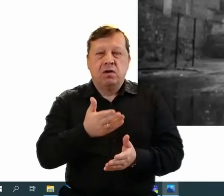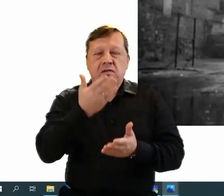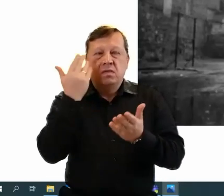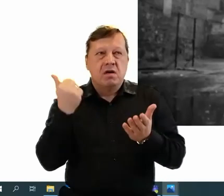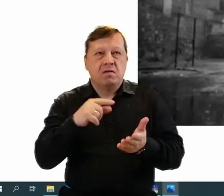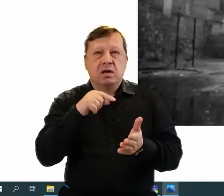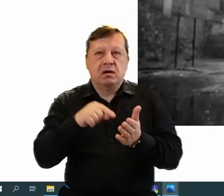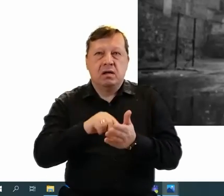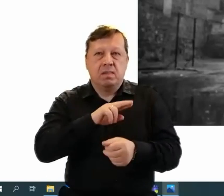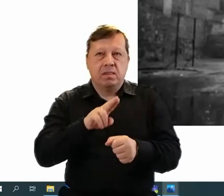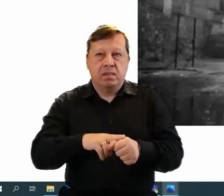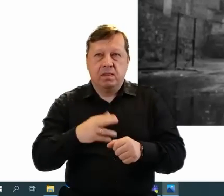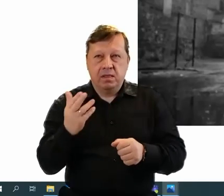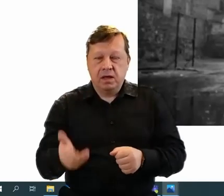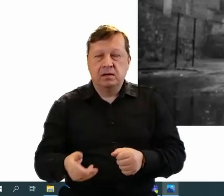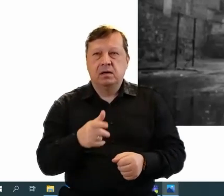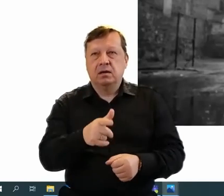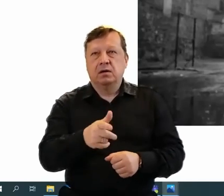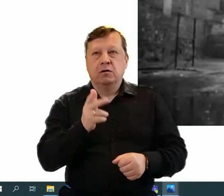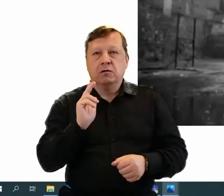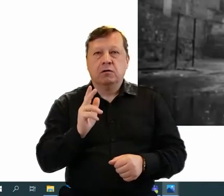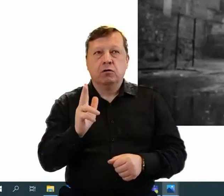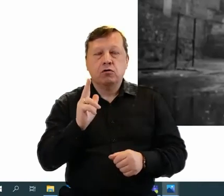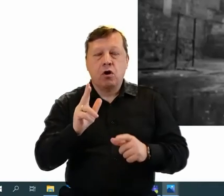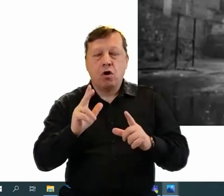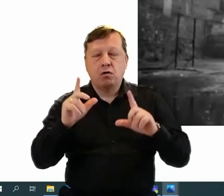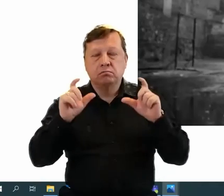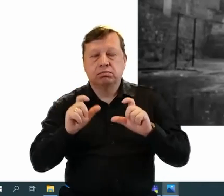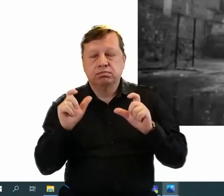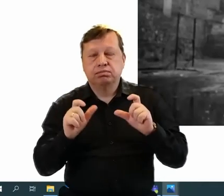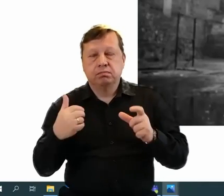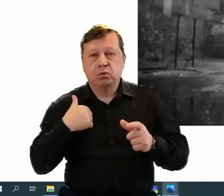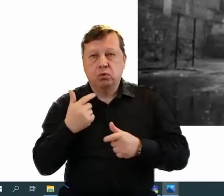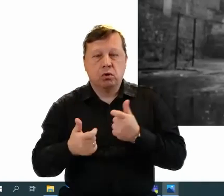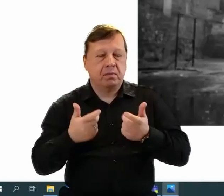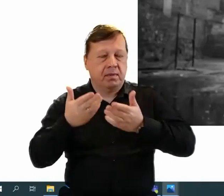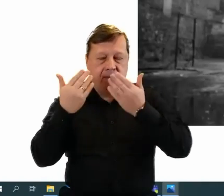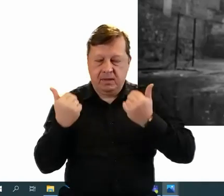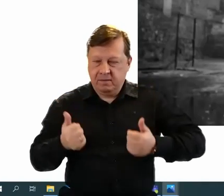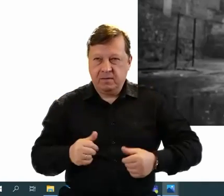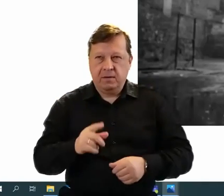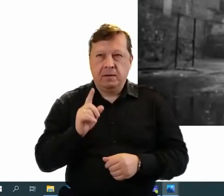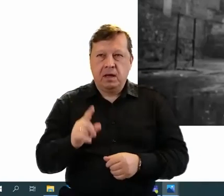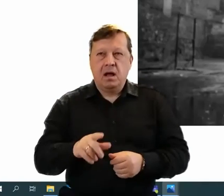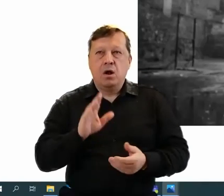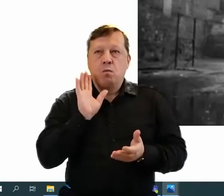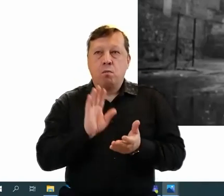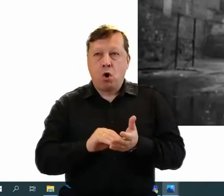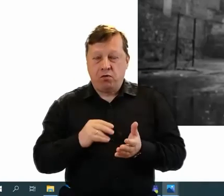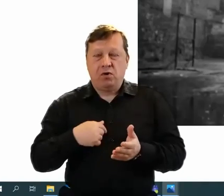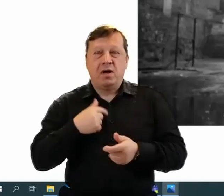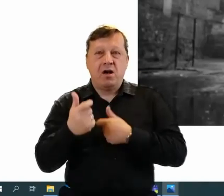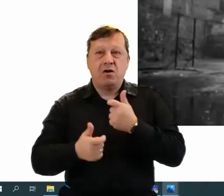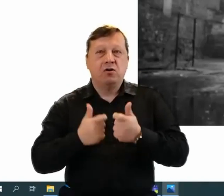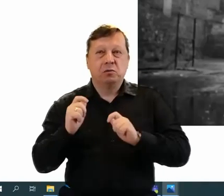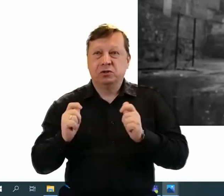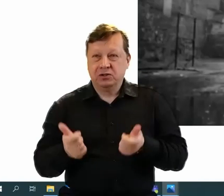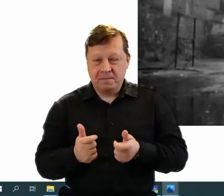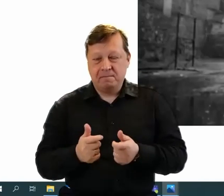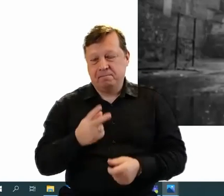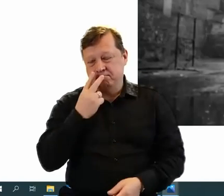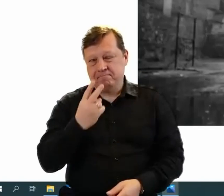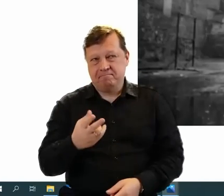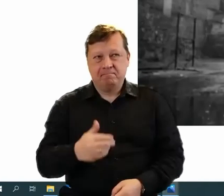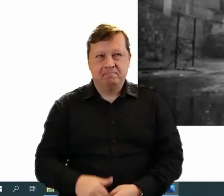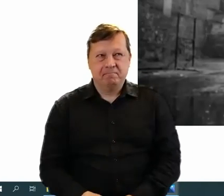54. Natomiast nie znamy ani datowania, ani wykonania tego zdjęcia. Natomiast powtórkę, którą zrobiliśmy. Zobaczycie, jak się